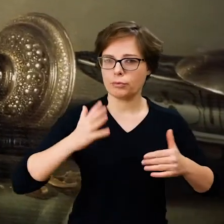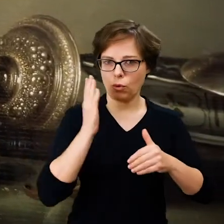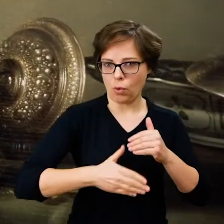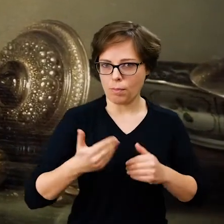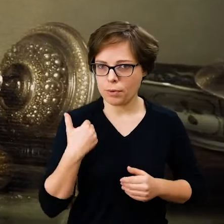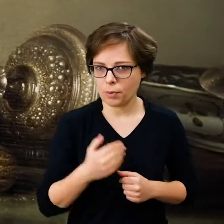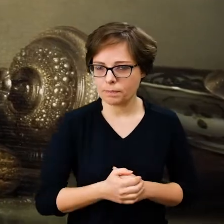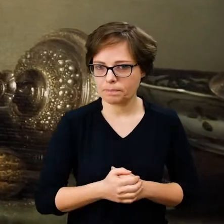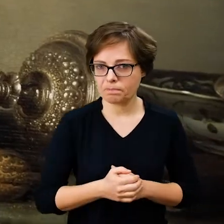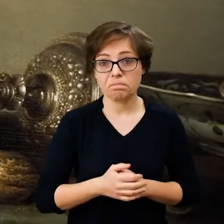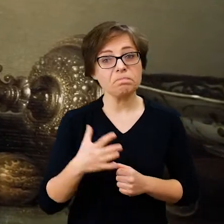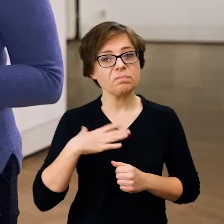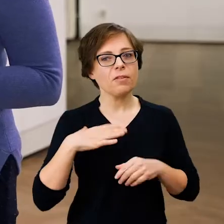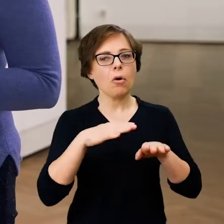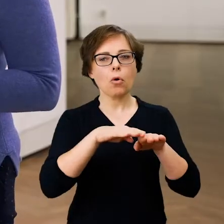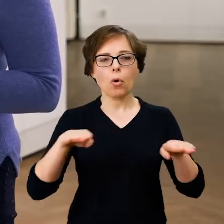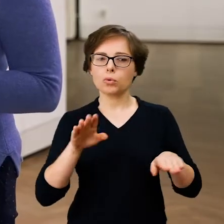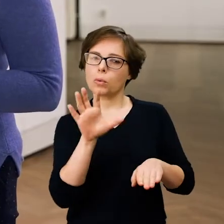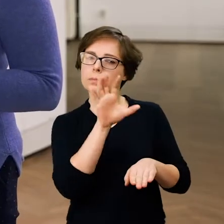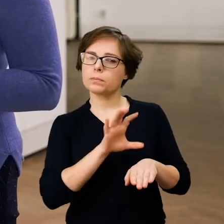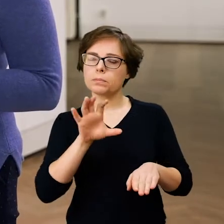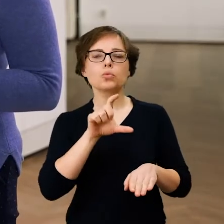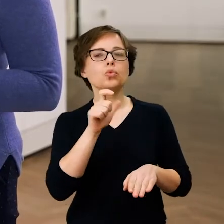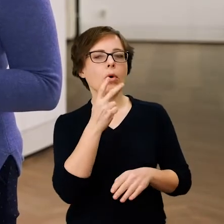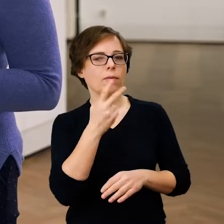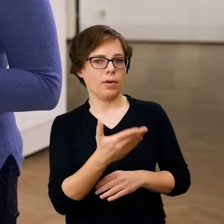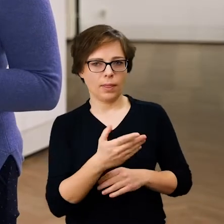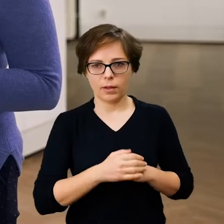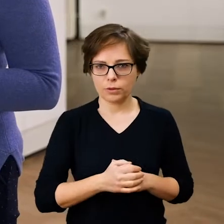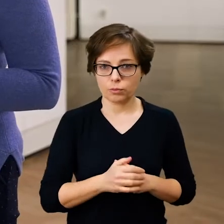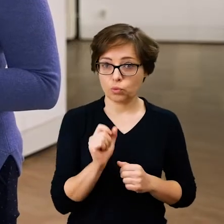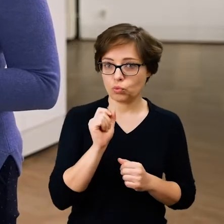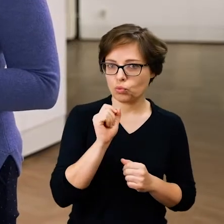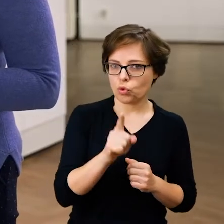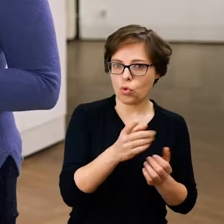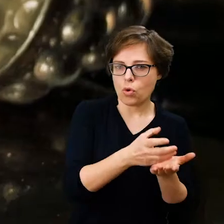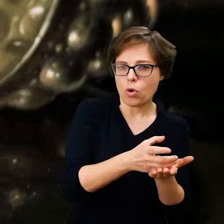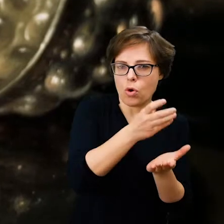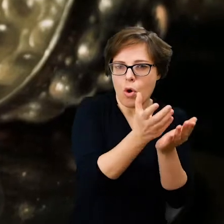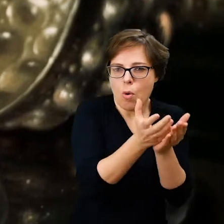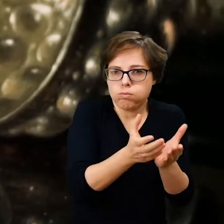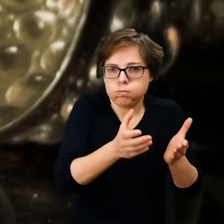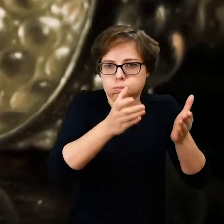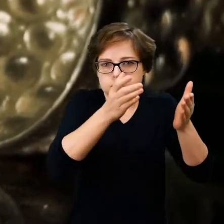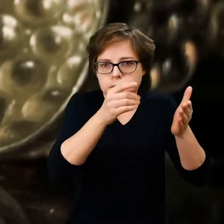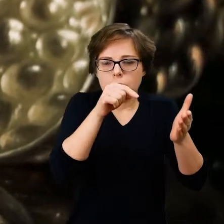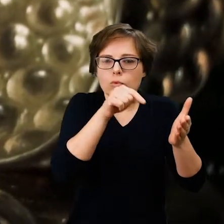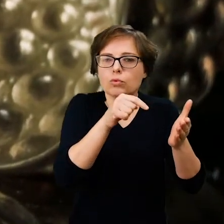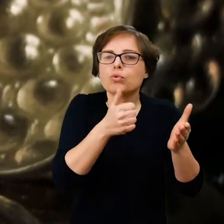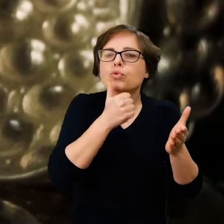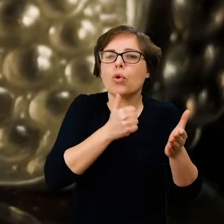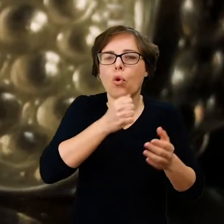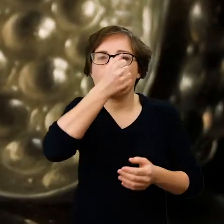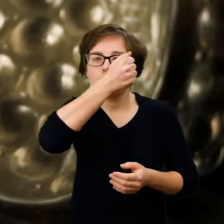Przyjrzyjmy się zastawionemu stołowi, co możemy na nim zauważyć. Stoi tam wielki kielich z takiego